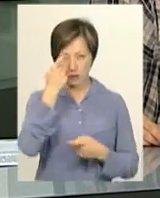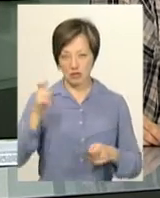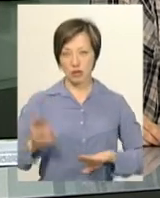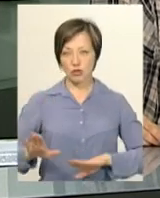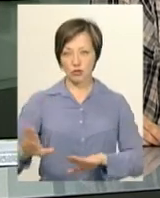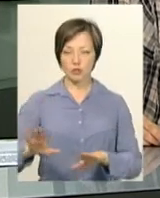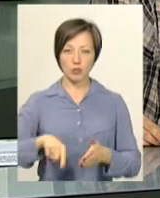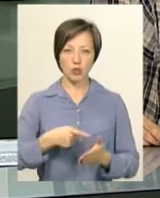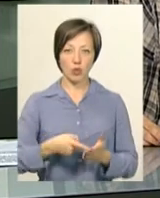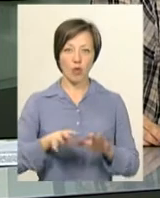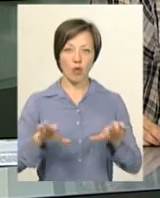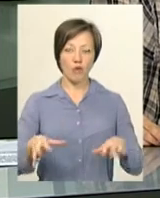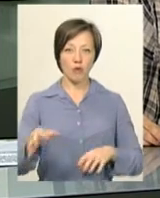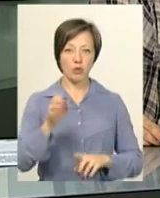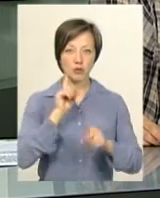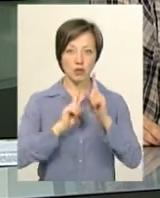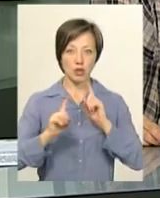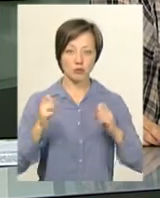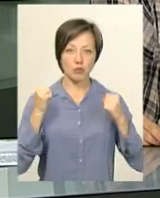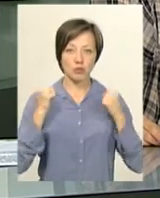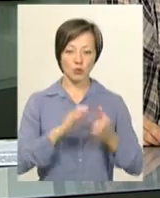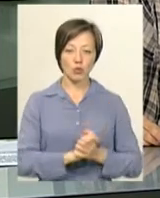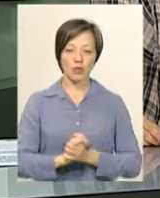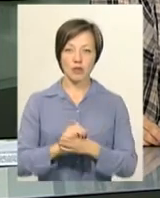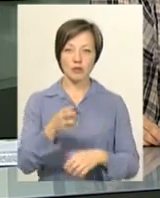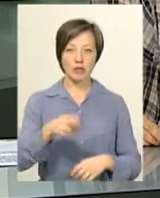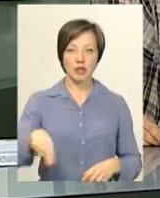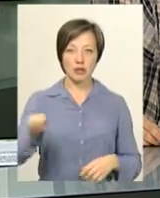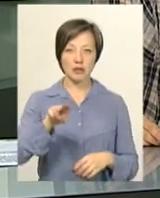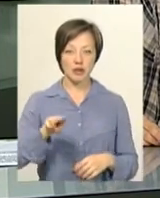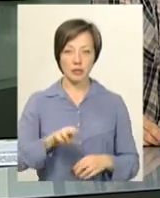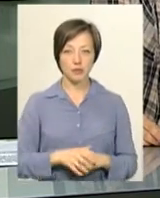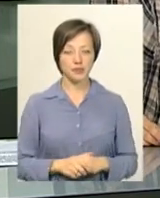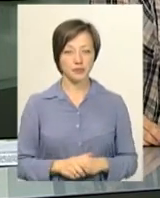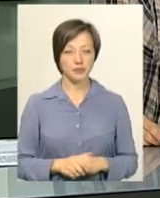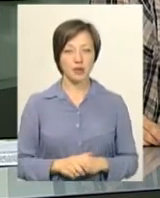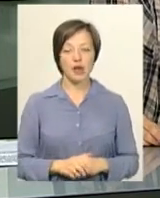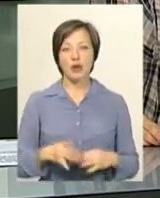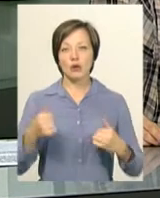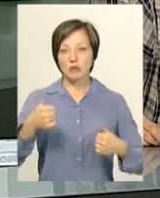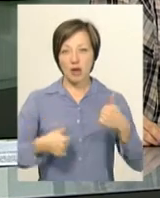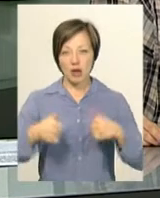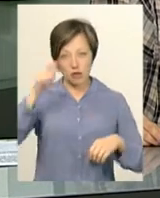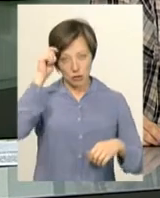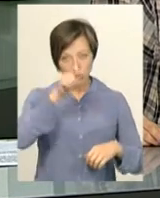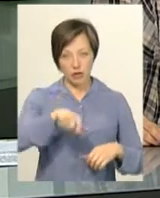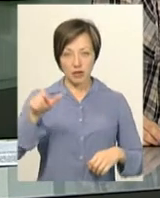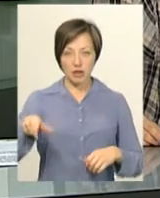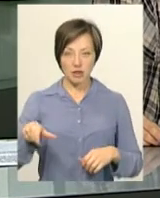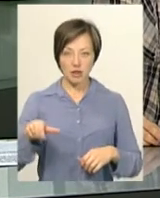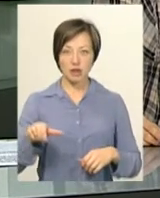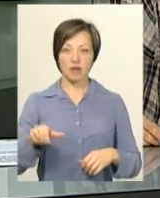заступник голови обласної ради фізкультурно-спортивного товариства «Динамо» Геннадій Домбровський. У змаганнях чоловіків полемір